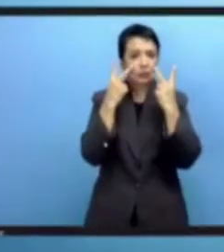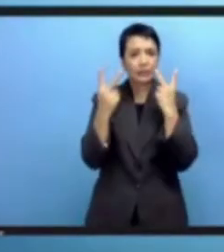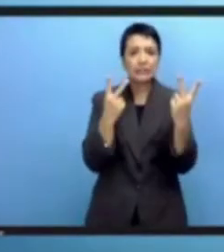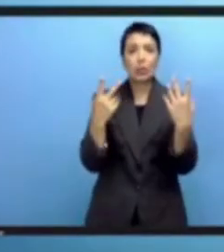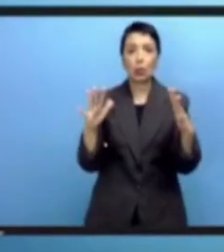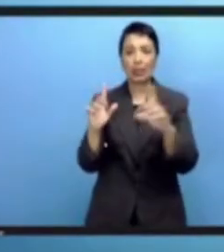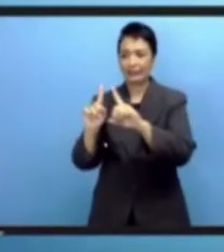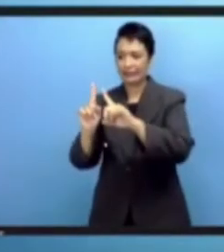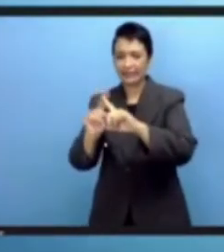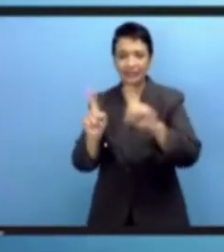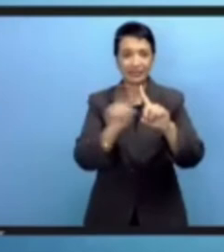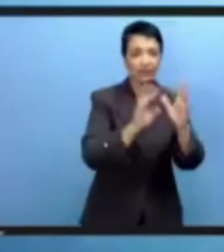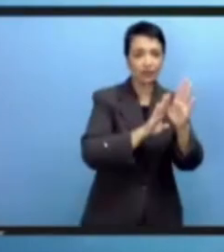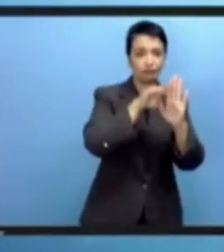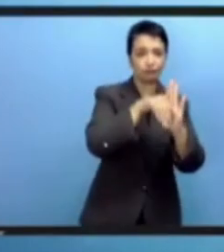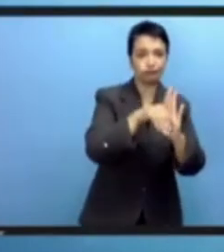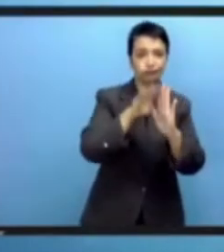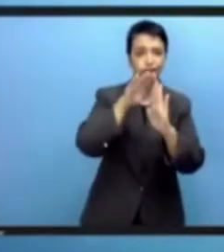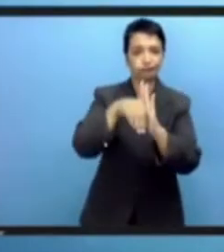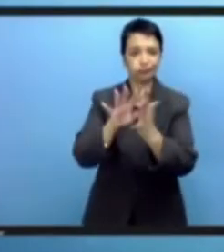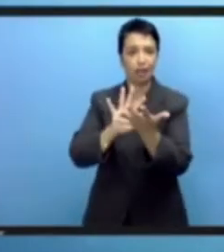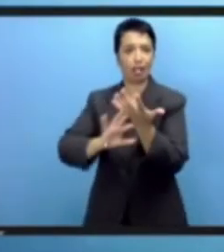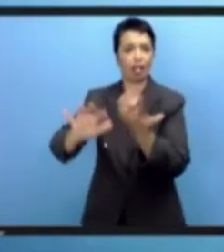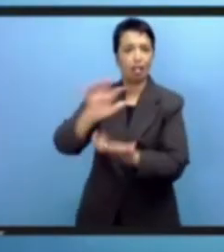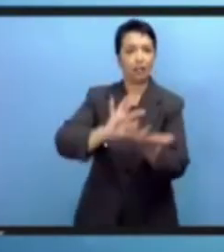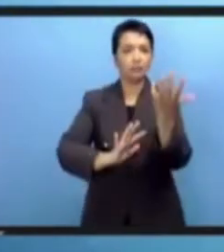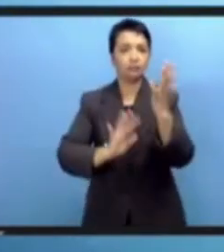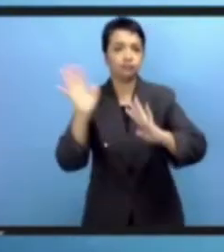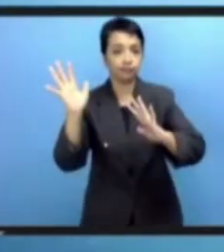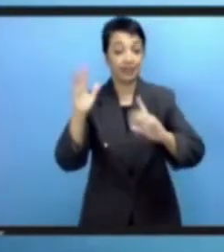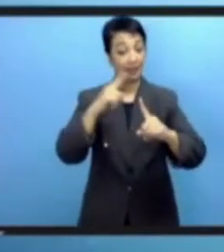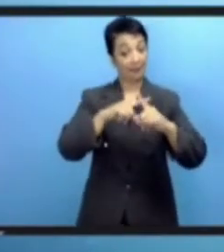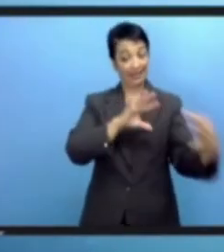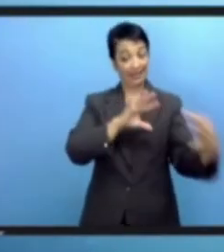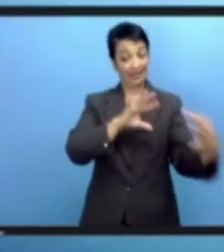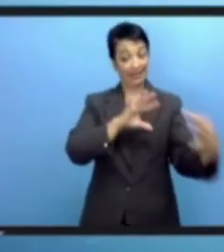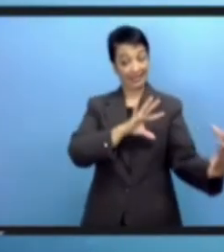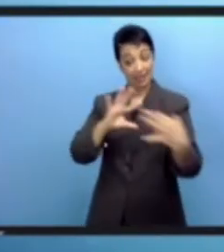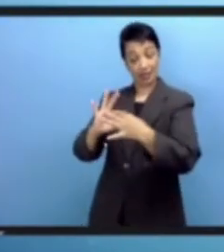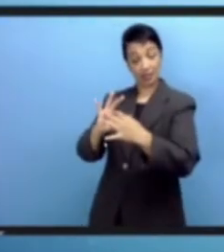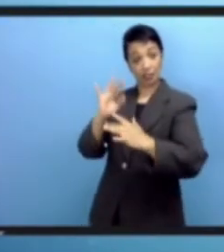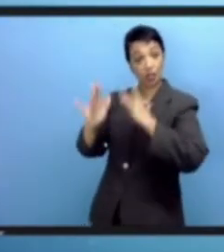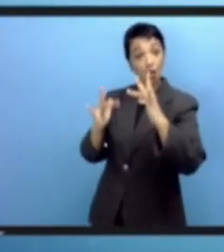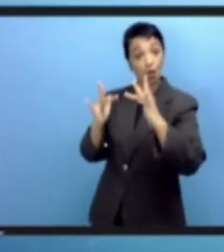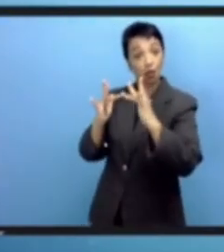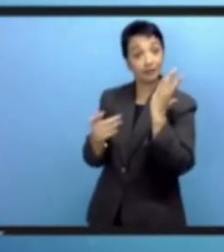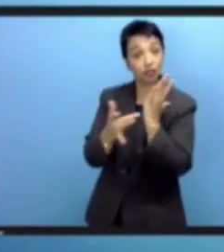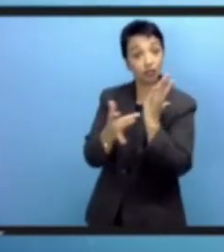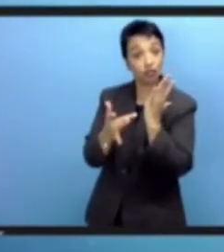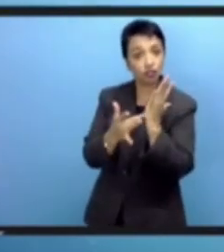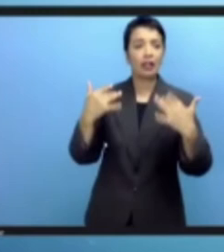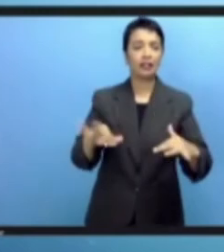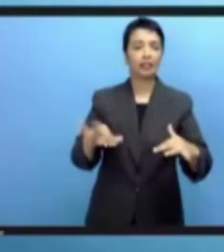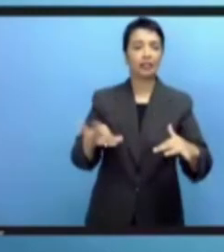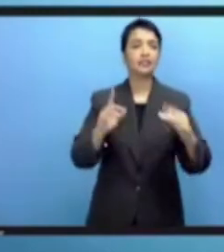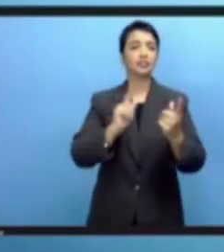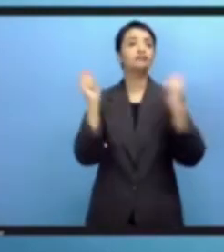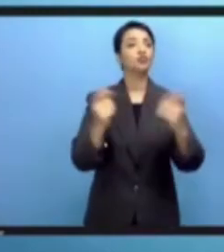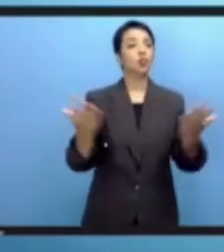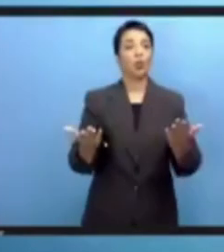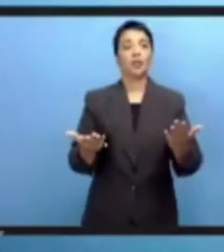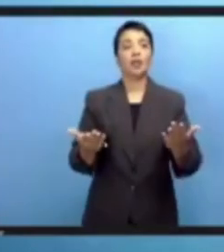وضعف الديمقراطية وتغير المناخ ضمن مسائل أخرى وهذه